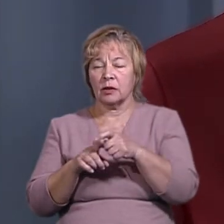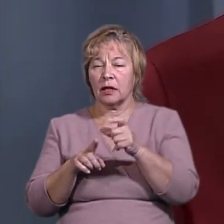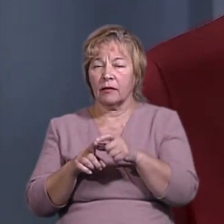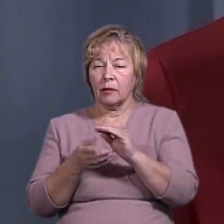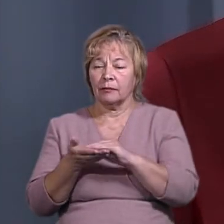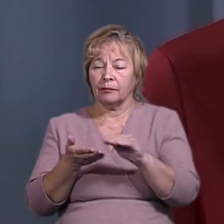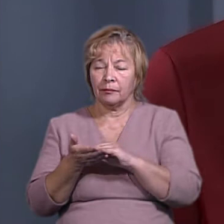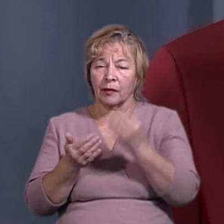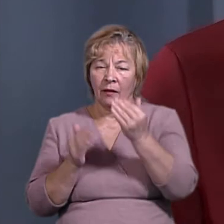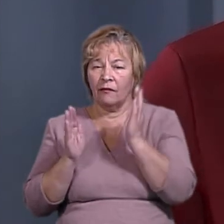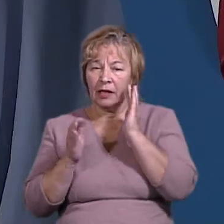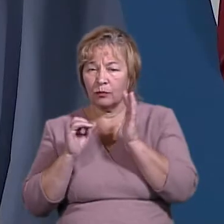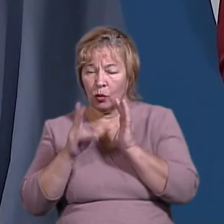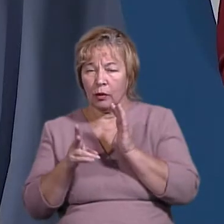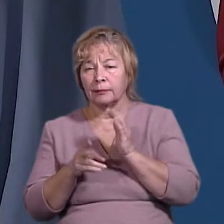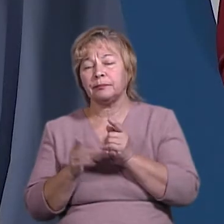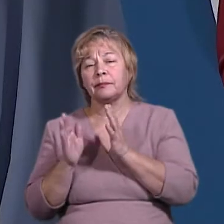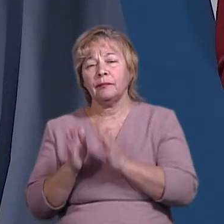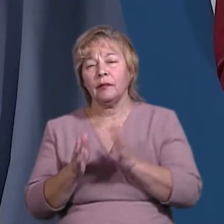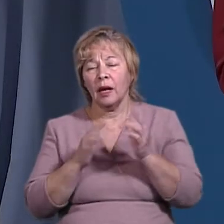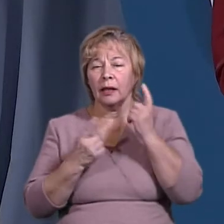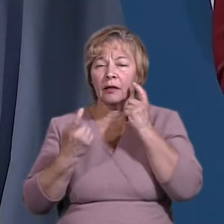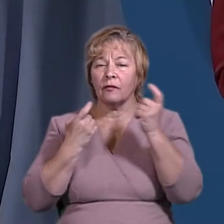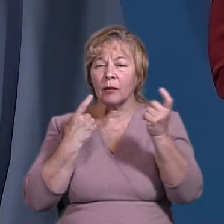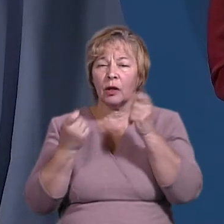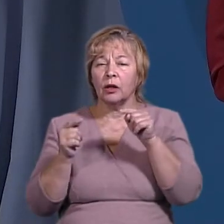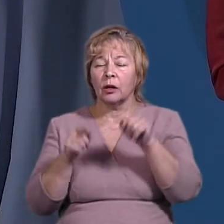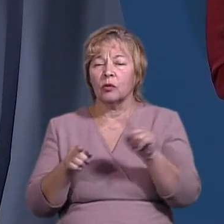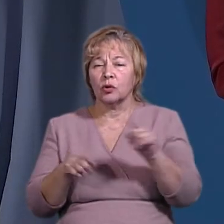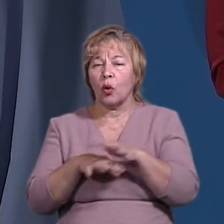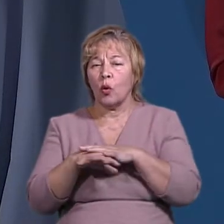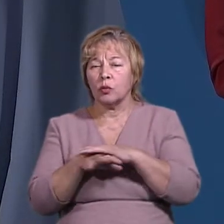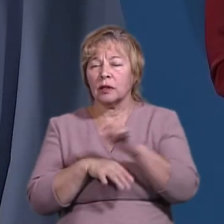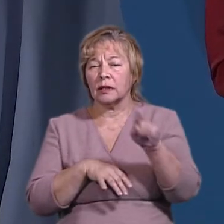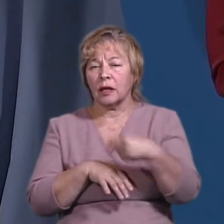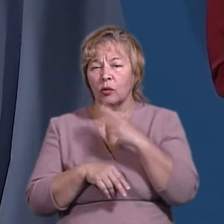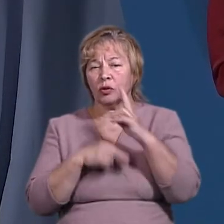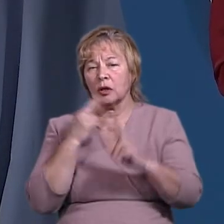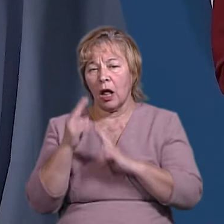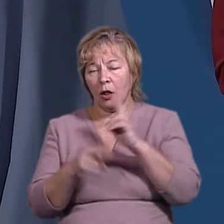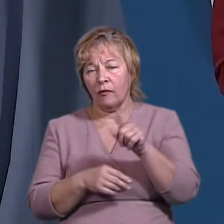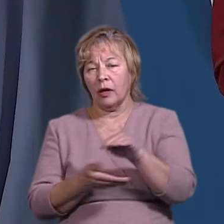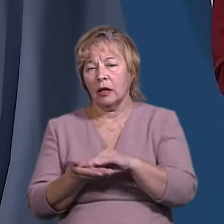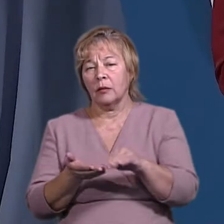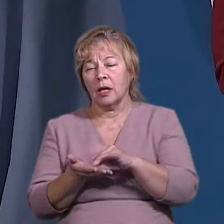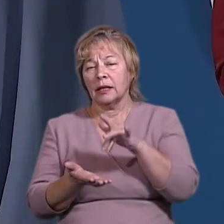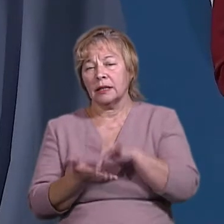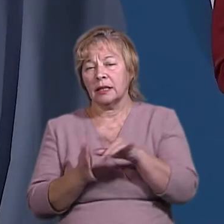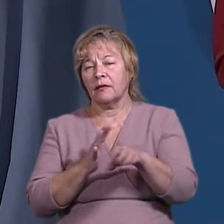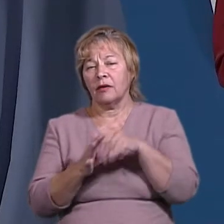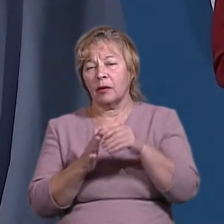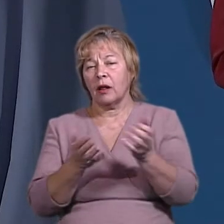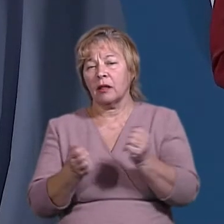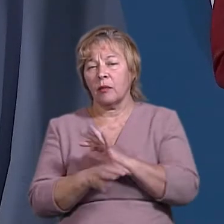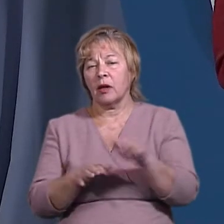зі сторінки вашої у Фейсбуці, в порядку інформування, тому що суспільство вимагає скарг. І ви написали, що Центрвиборчком не